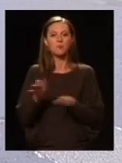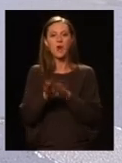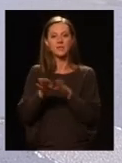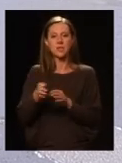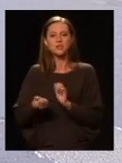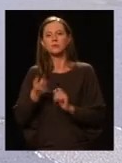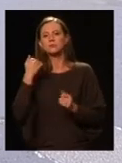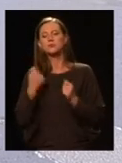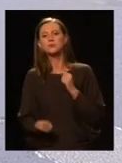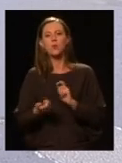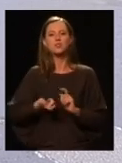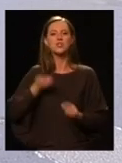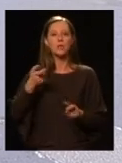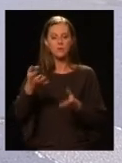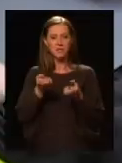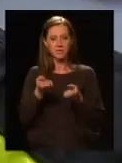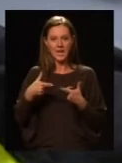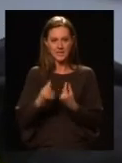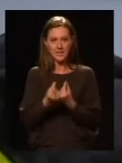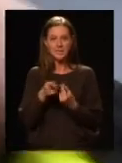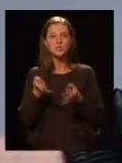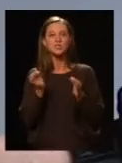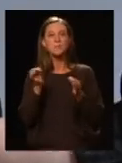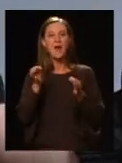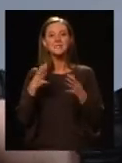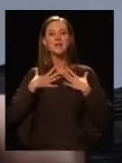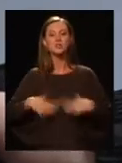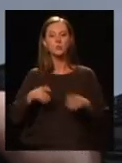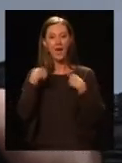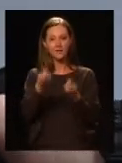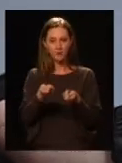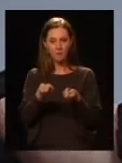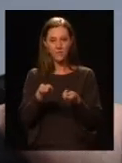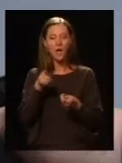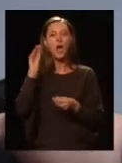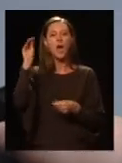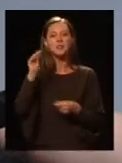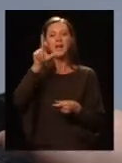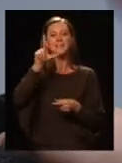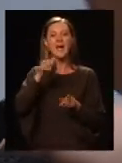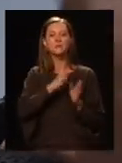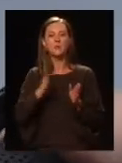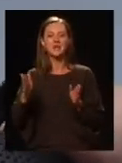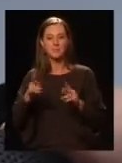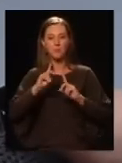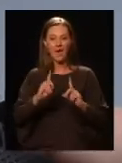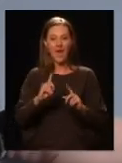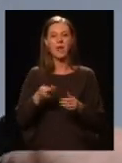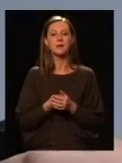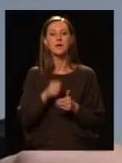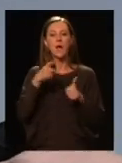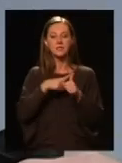kollégáim, és súlyosabb sérülés szerezzenek ezáltal, és ezért speciális ruhát kaptak, ami azt jelenti, hogy két részből áll.